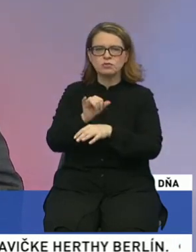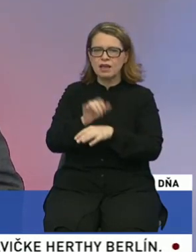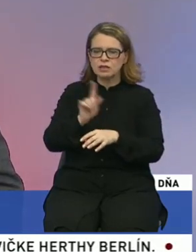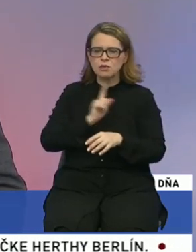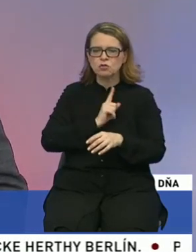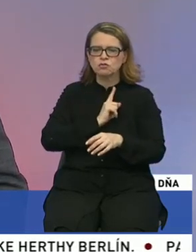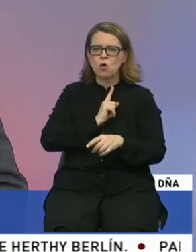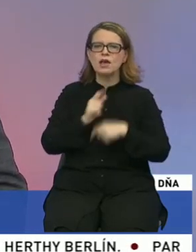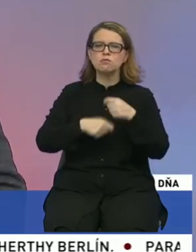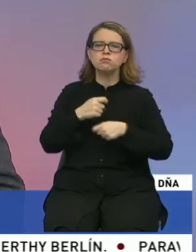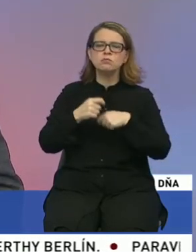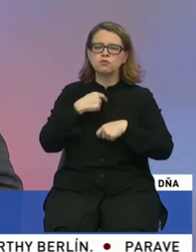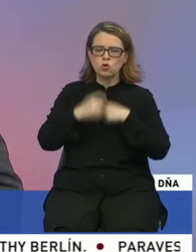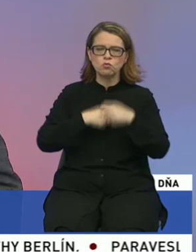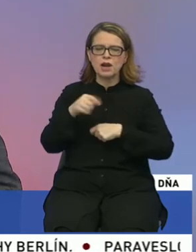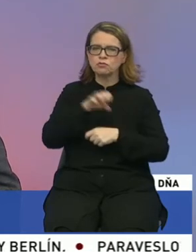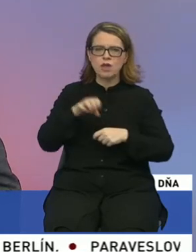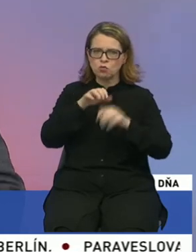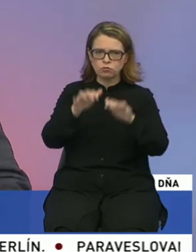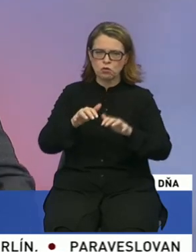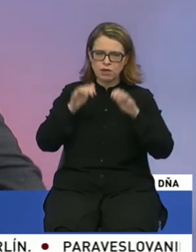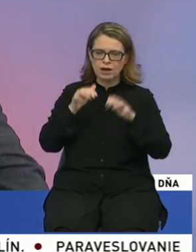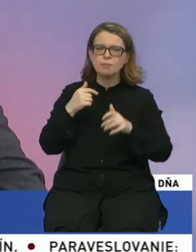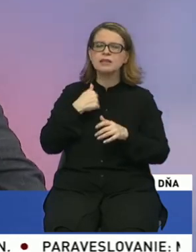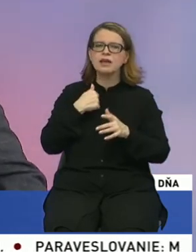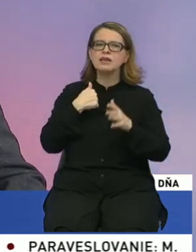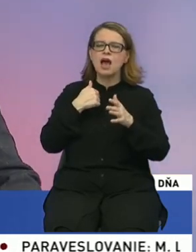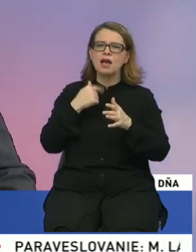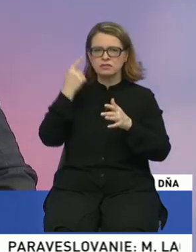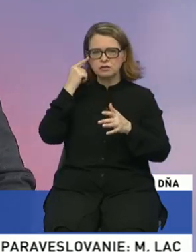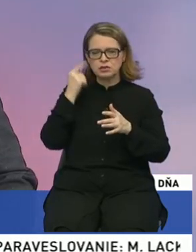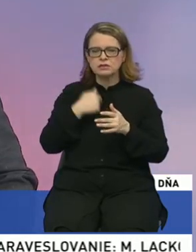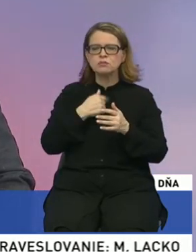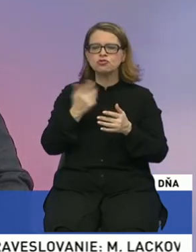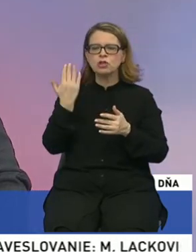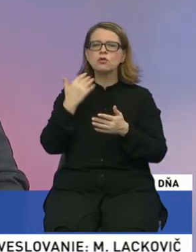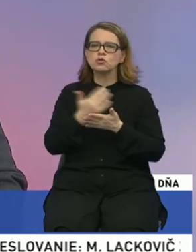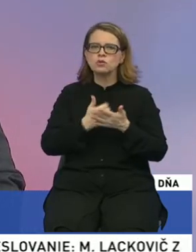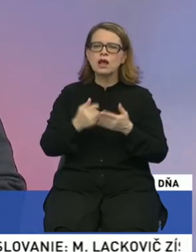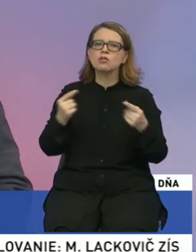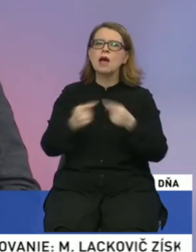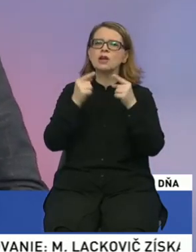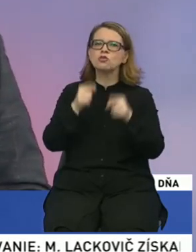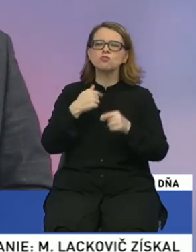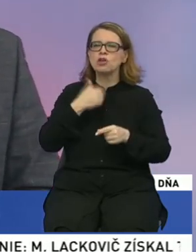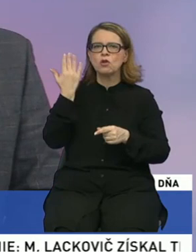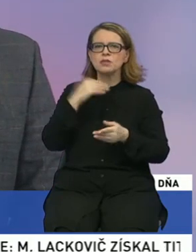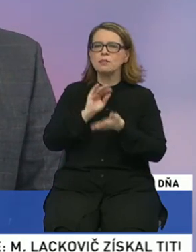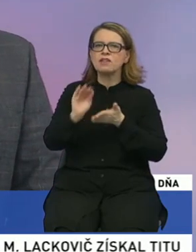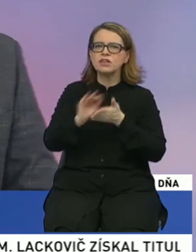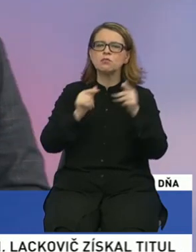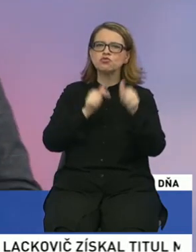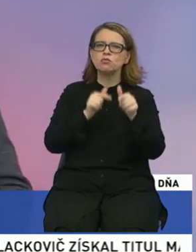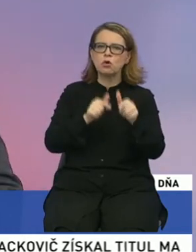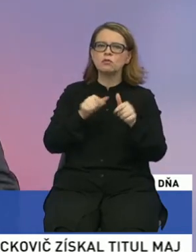povinnosti v Európskom parlamente. Naopak, ja si myslím, dosial som napriek tomu, že som nemal nejakú výnimočnú podporu